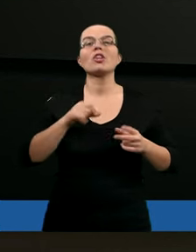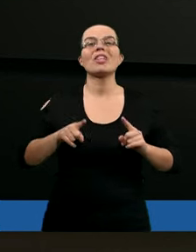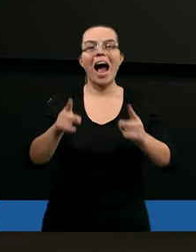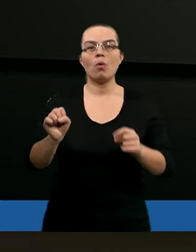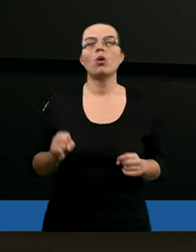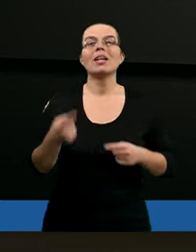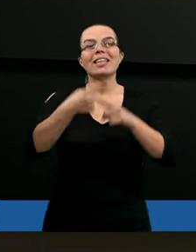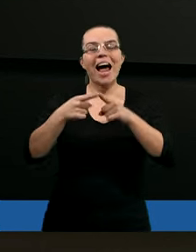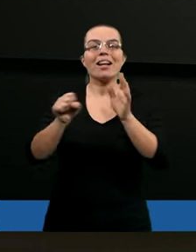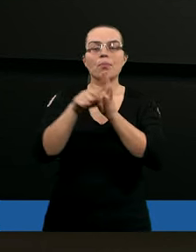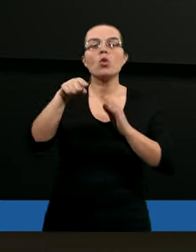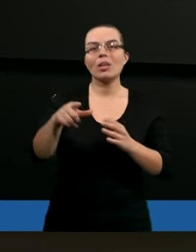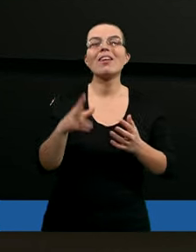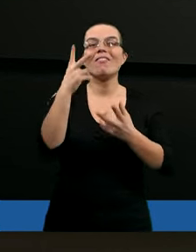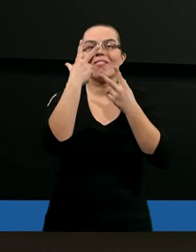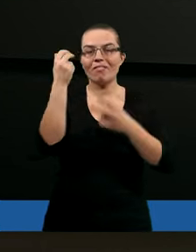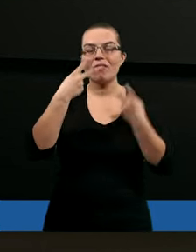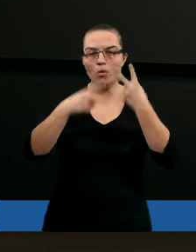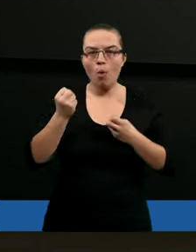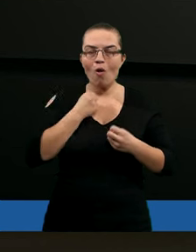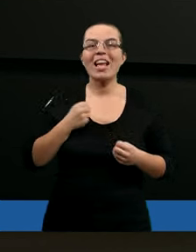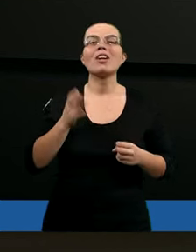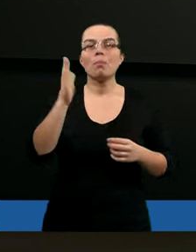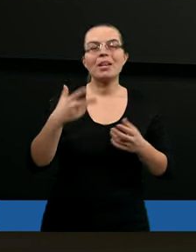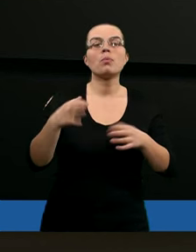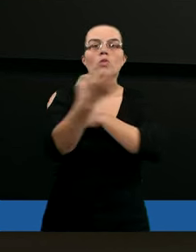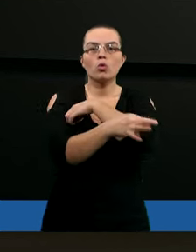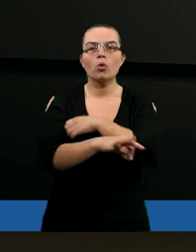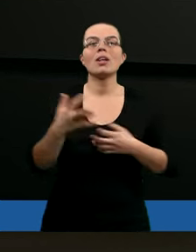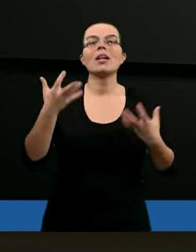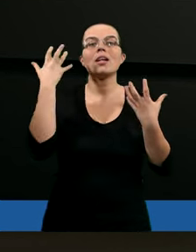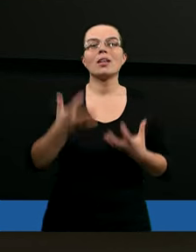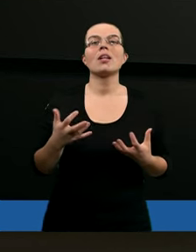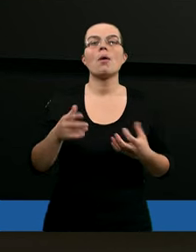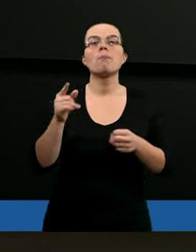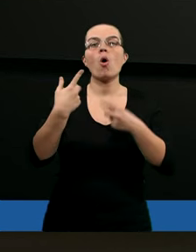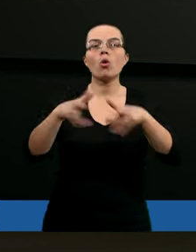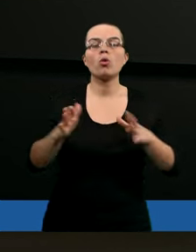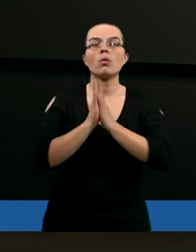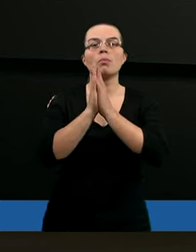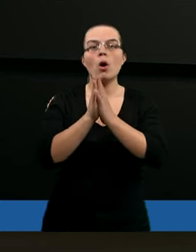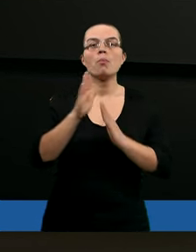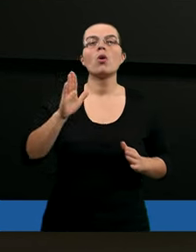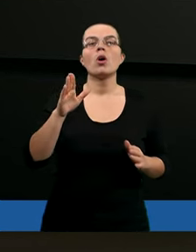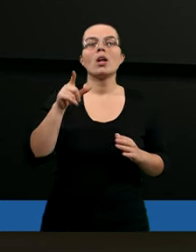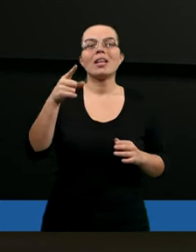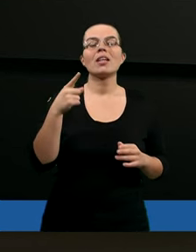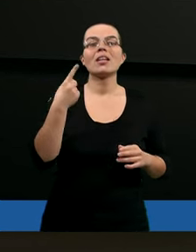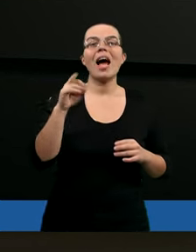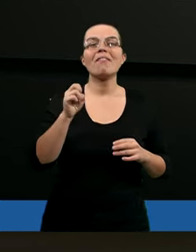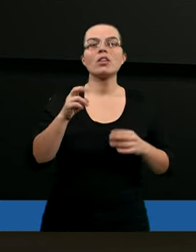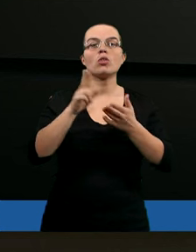doszło do tej wypowiedzi Joba, którą będziemy studiować. Czy moglibyście pokrótce streścić wydarzenia, które